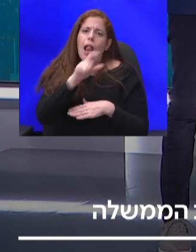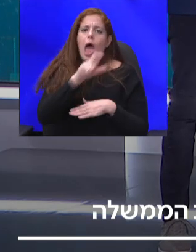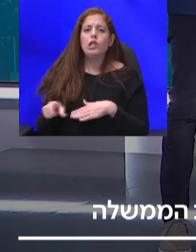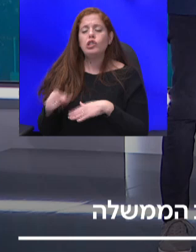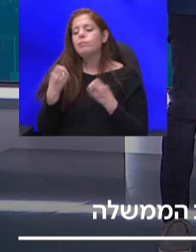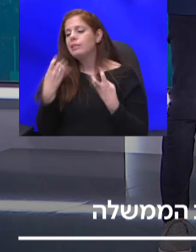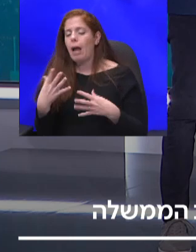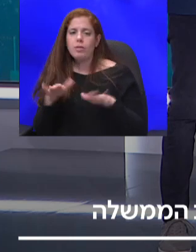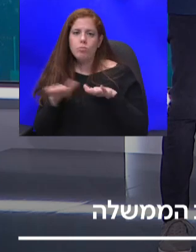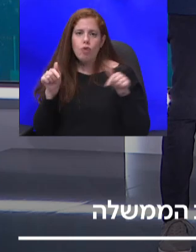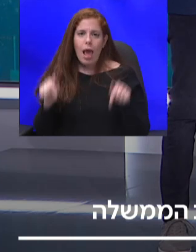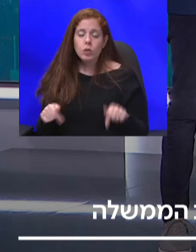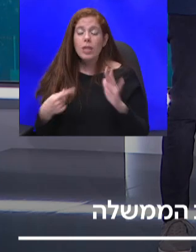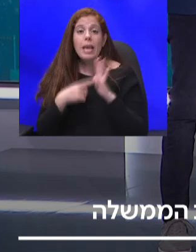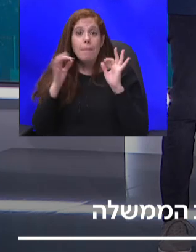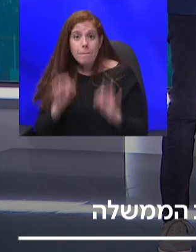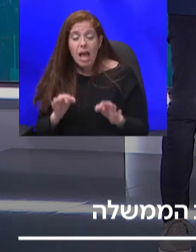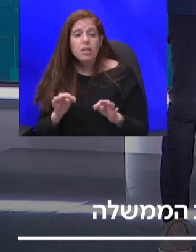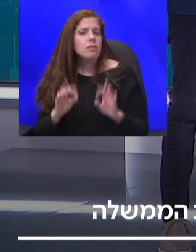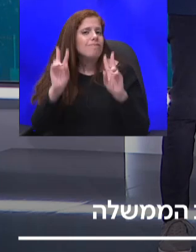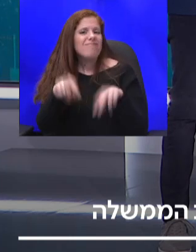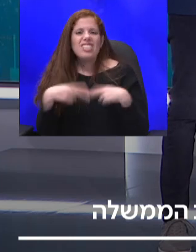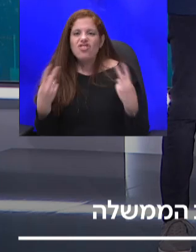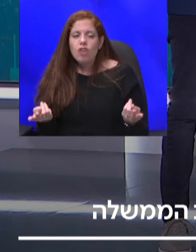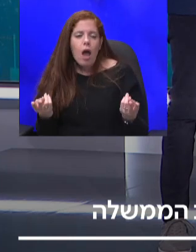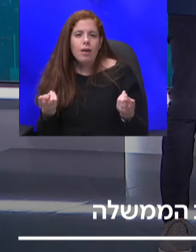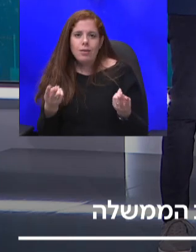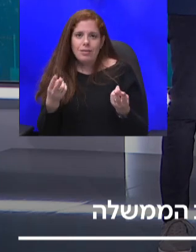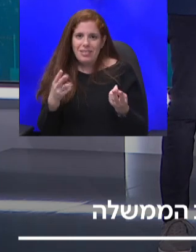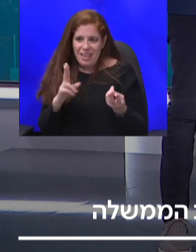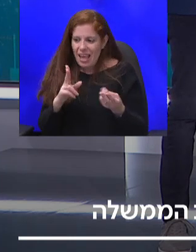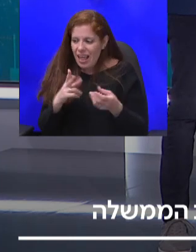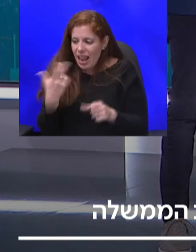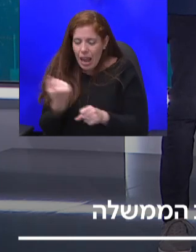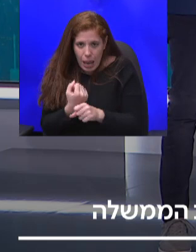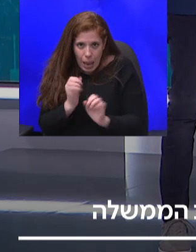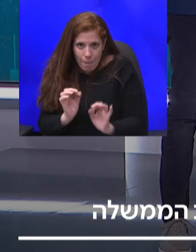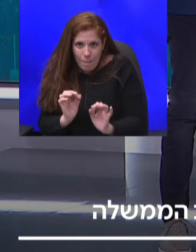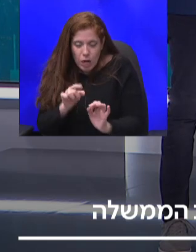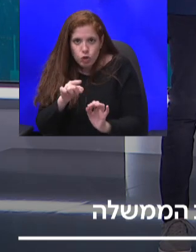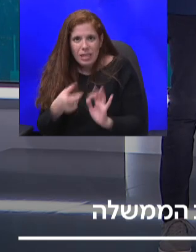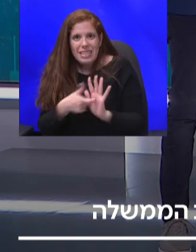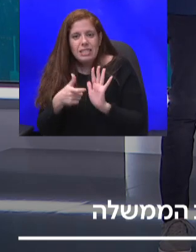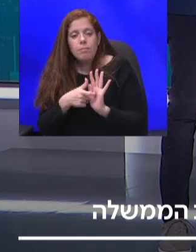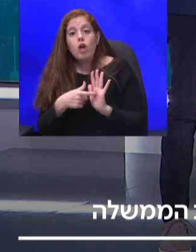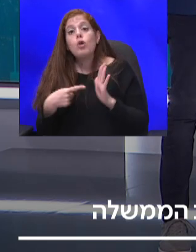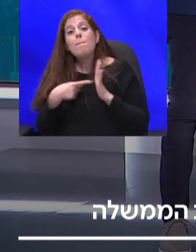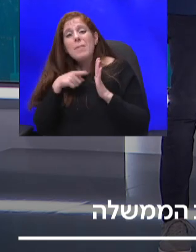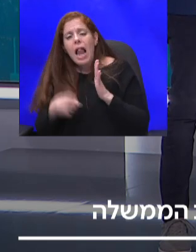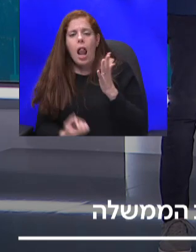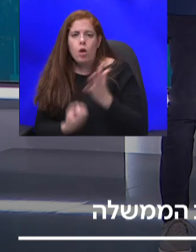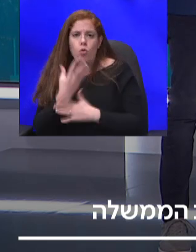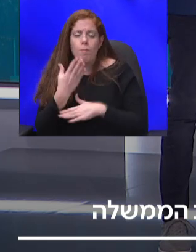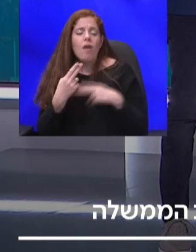באמת לא ניתן לא ניתן יהיה לממש את הסיבה שבעתיה היא הוקמה לתת מענה לקורונה